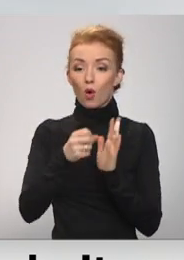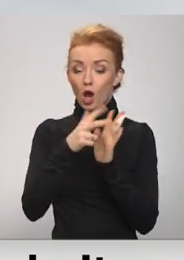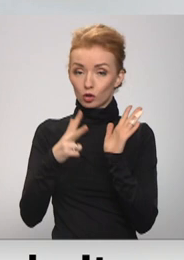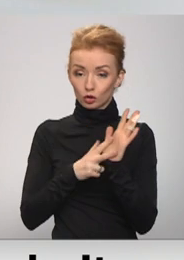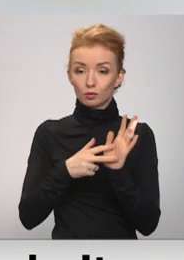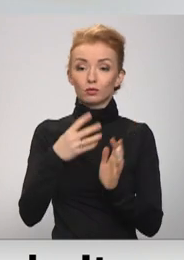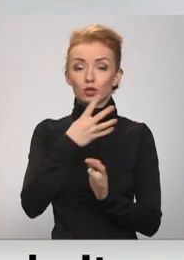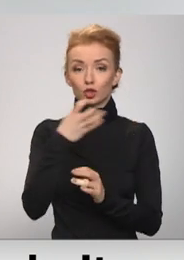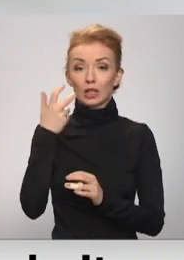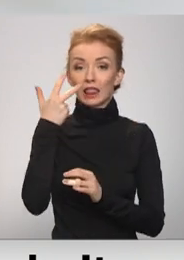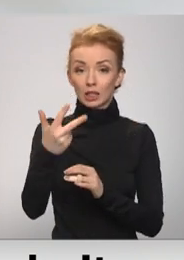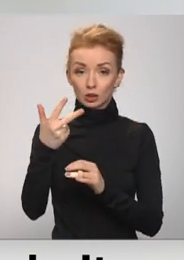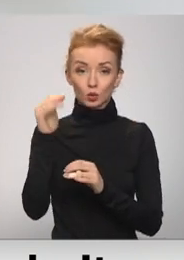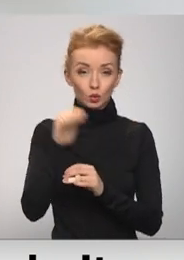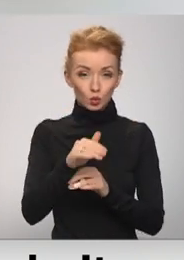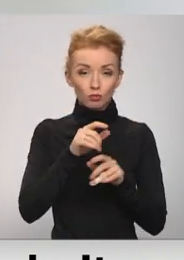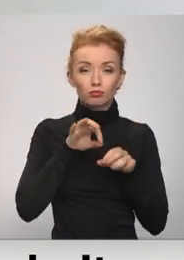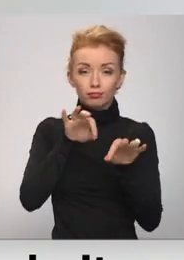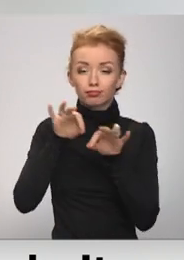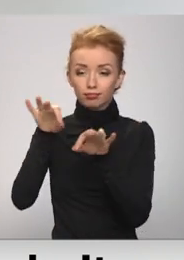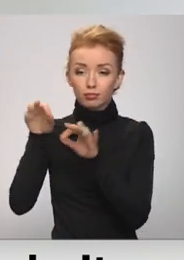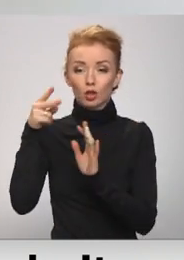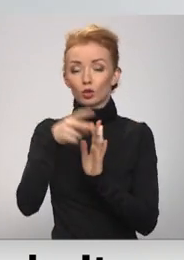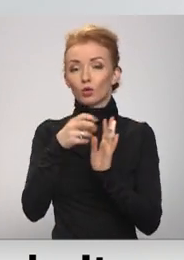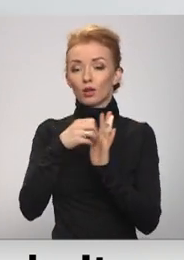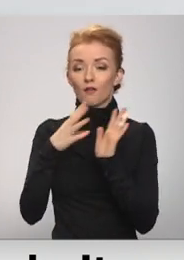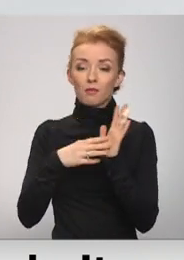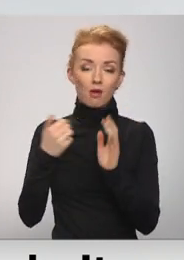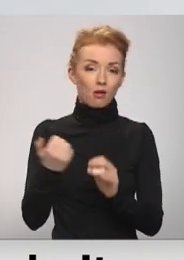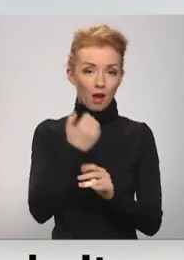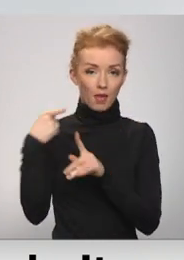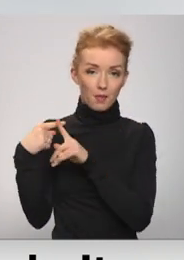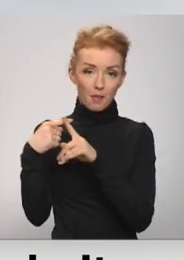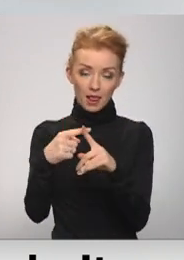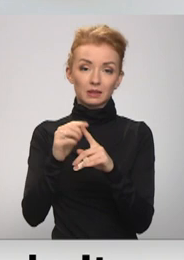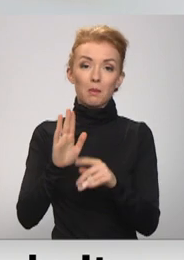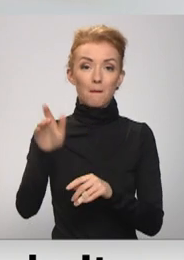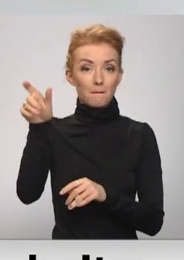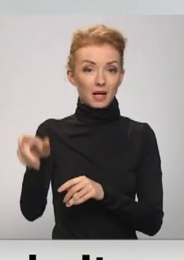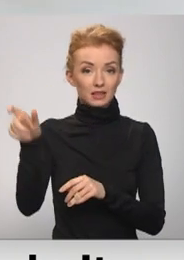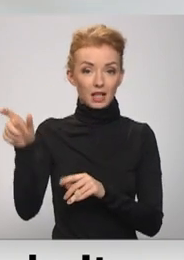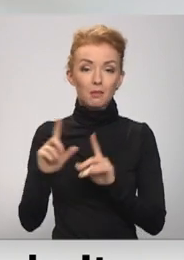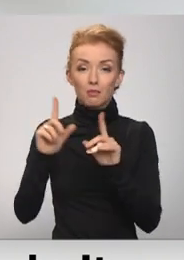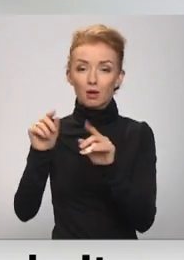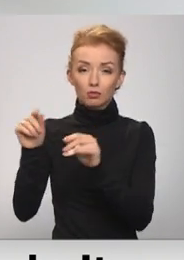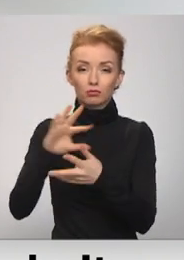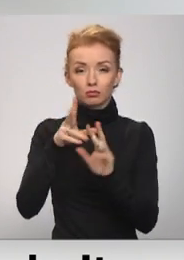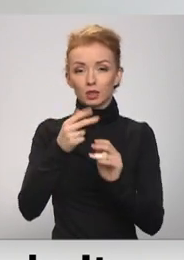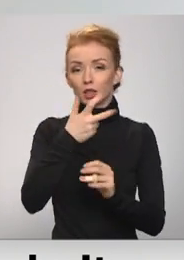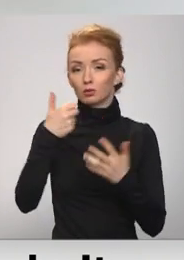gadā uz 403 tūkstošiem. 2019. gadā neatliekamā palīdzība pie pacientiem izbrauc vairāk nekā 360